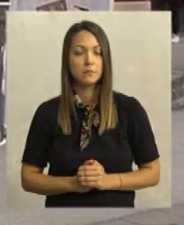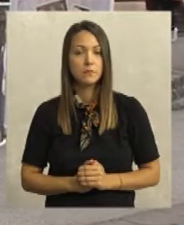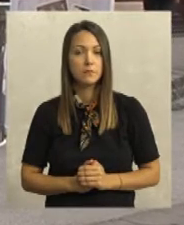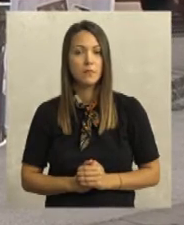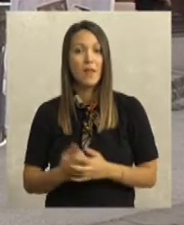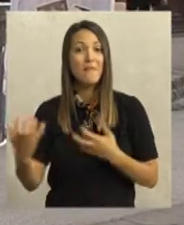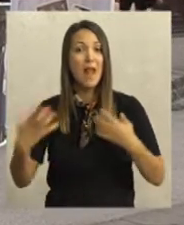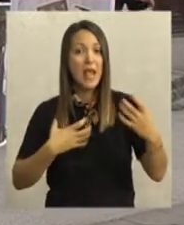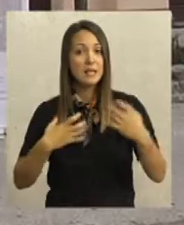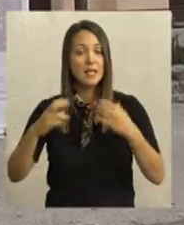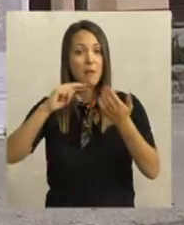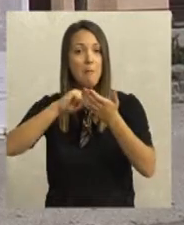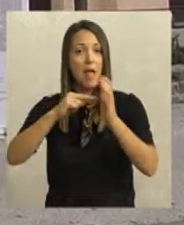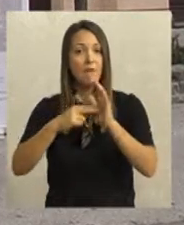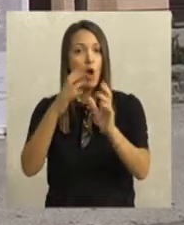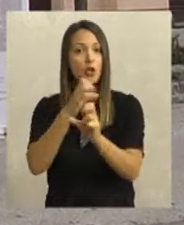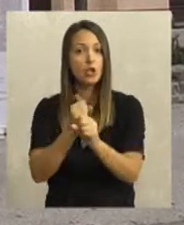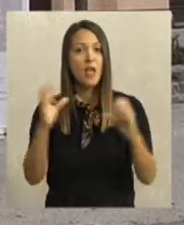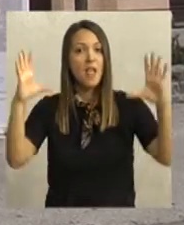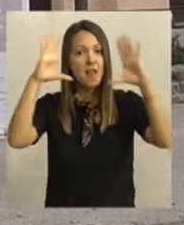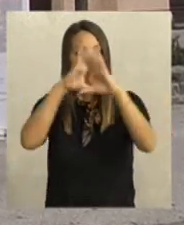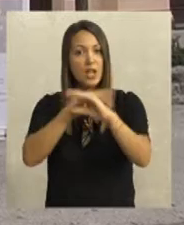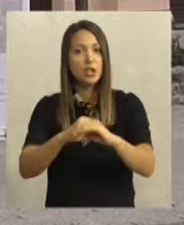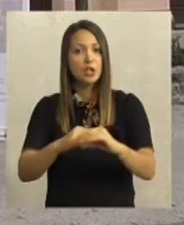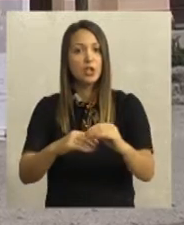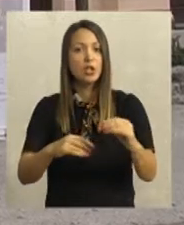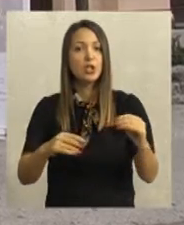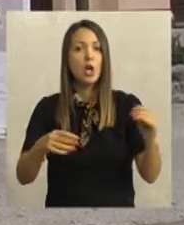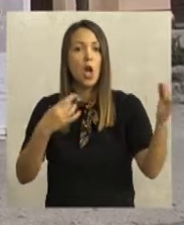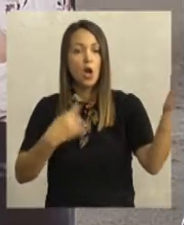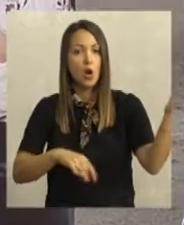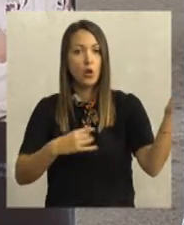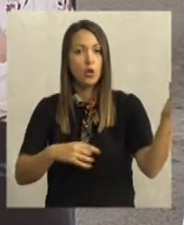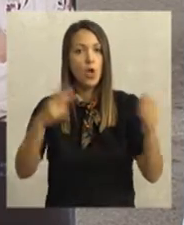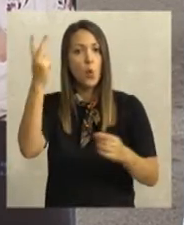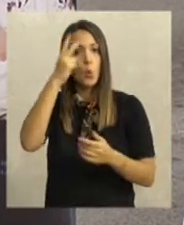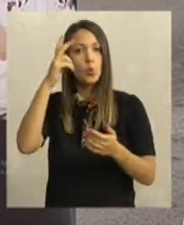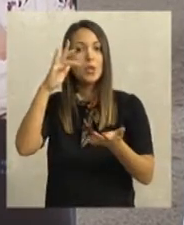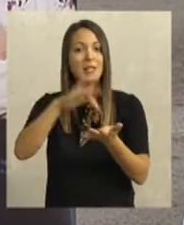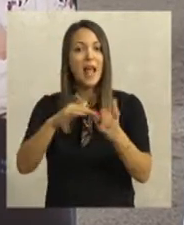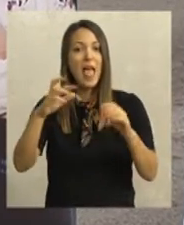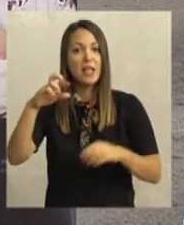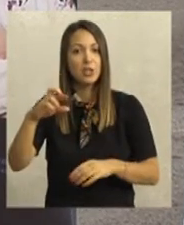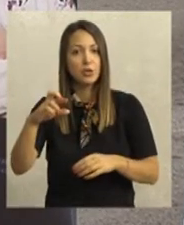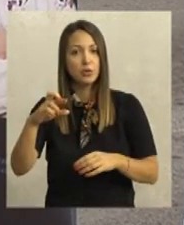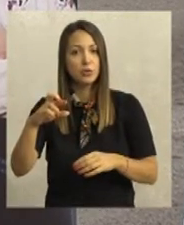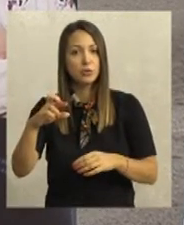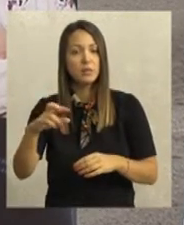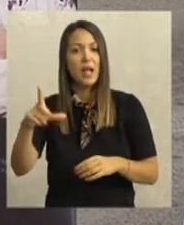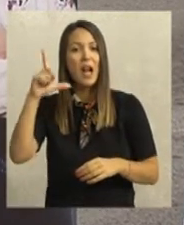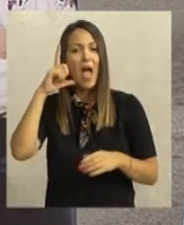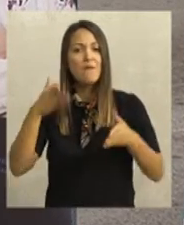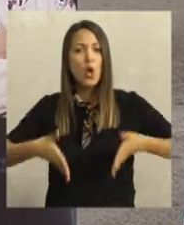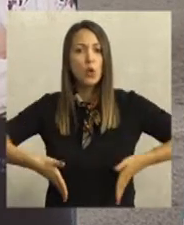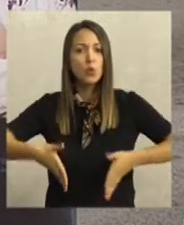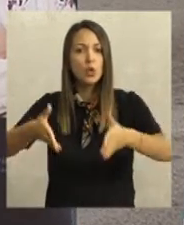U sklopu festivala planirano je održavanje večernih koncerta etnomuziki u kulturnoj stanici EČ, gde file učesnika glavnim